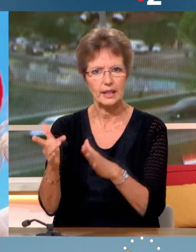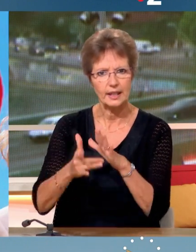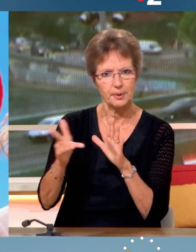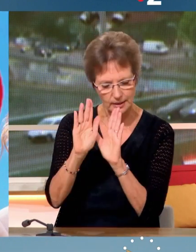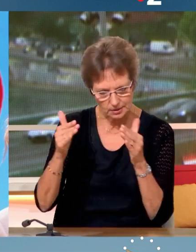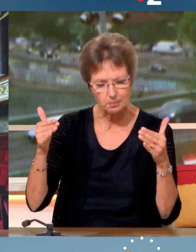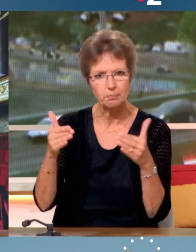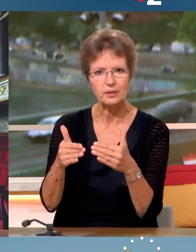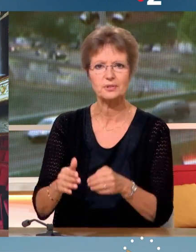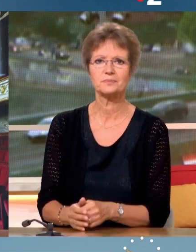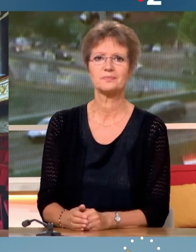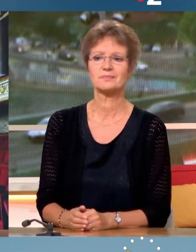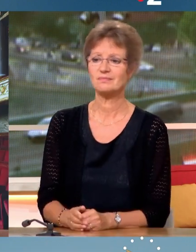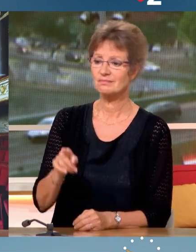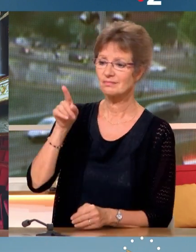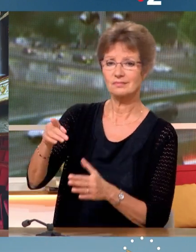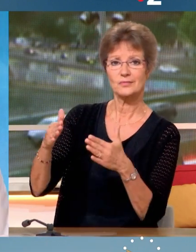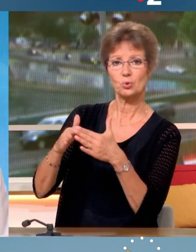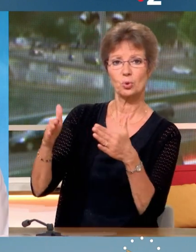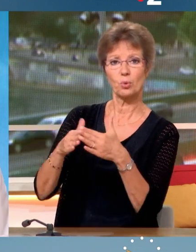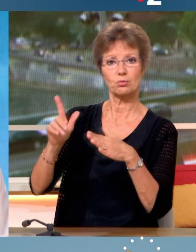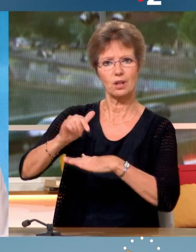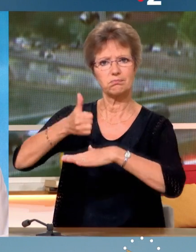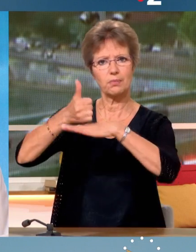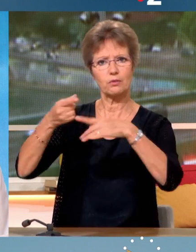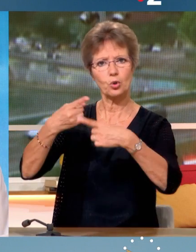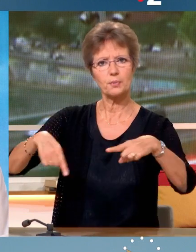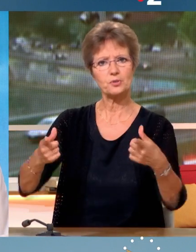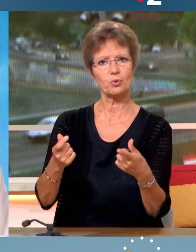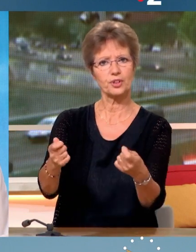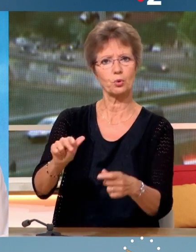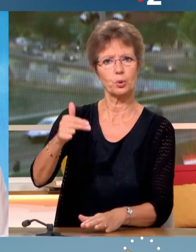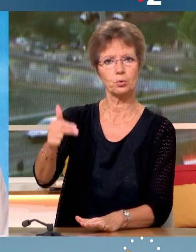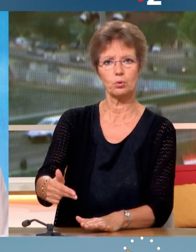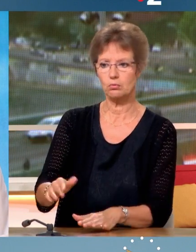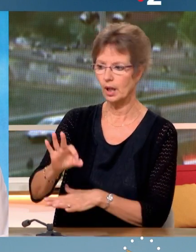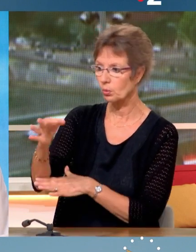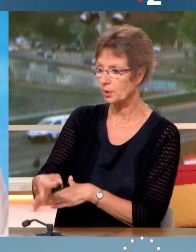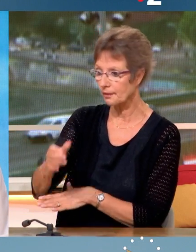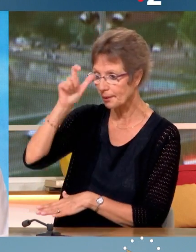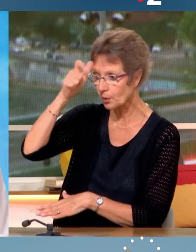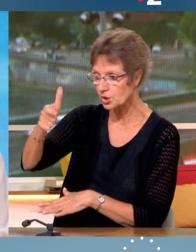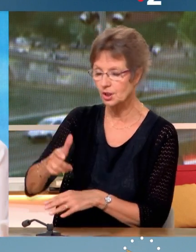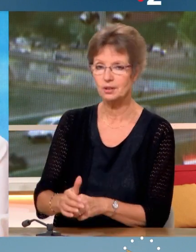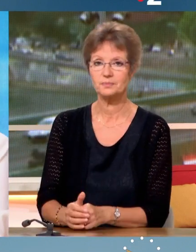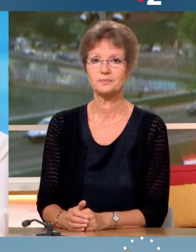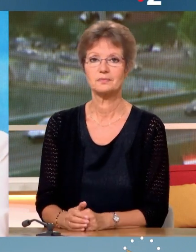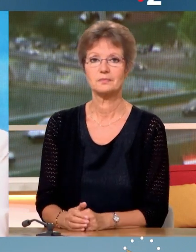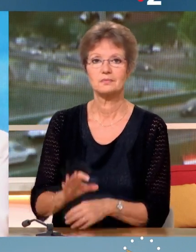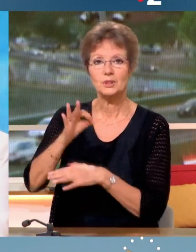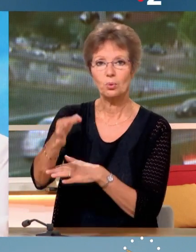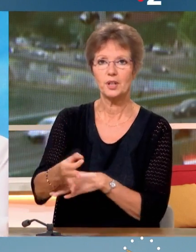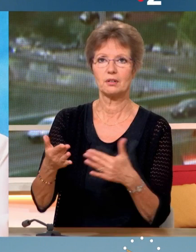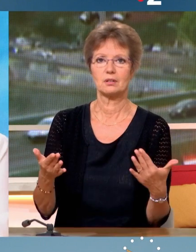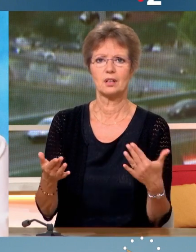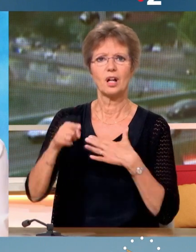Et est-ce que vous réclamez aussi la présidence de la Commission des finances ? C'est la logique. Je veux dire, c'est la logique. Il faut